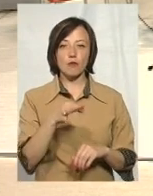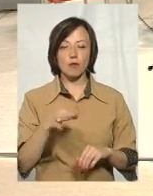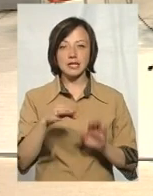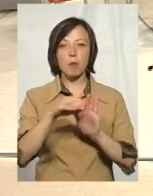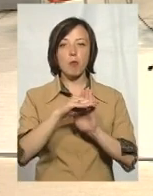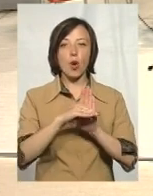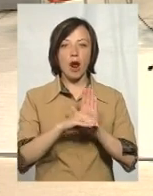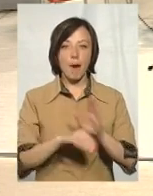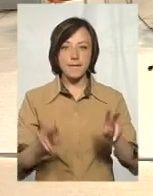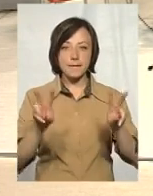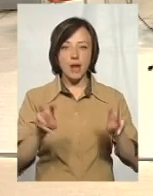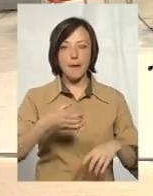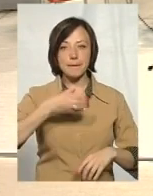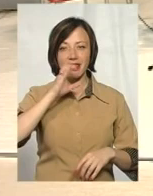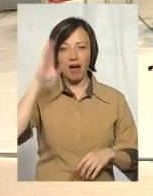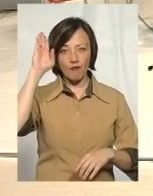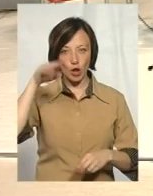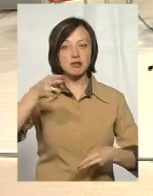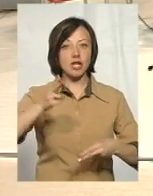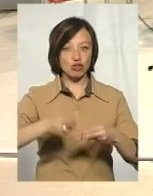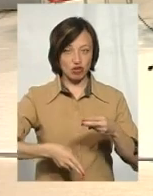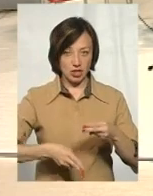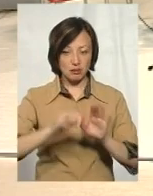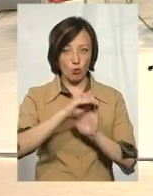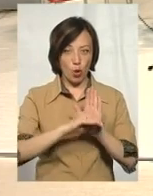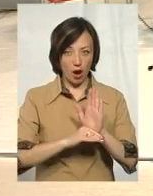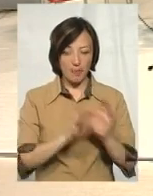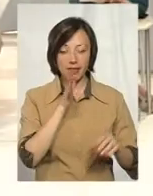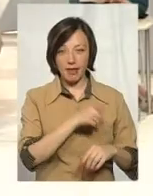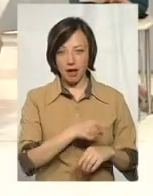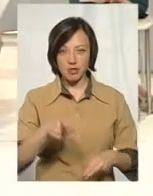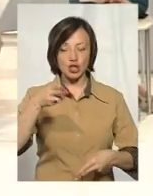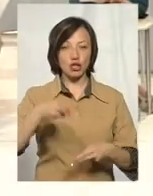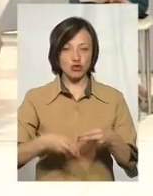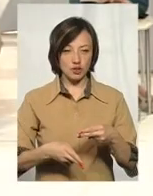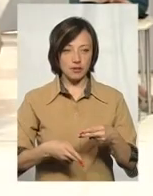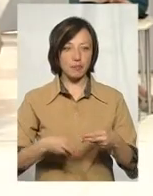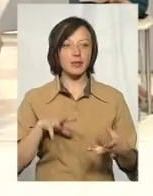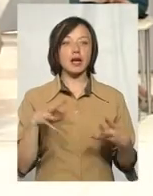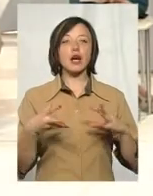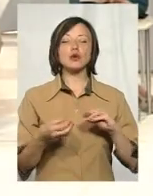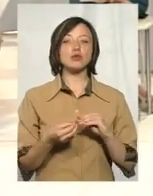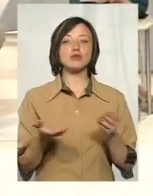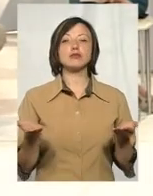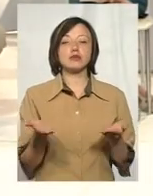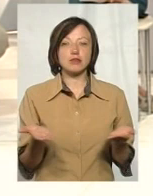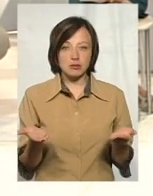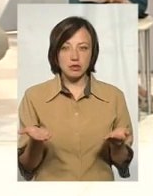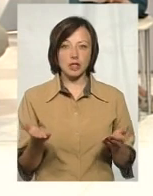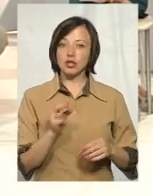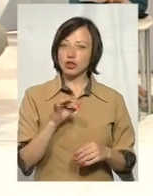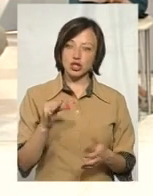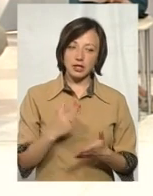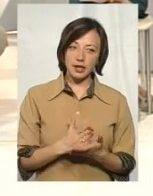програма «Питна вода». Вона закінчилася, і термін дії тієї програми, результативність її, і чи є на